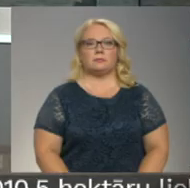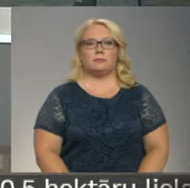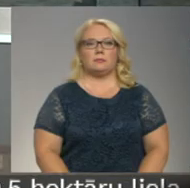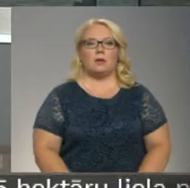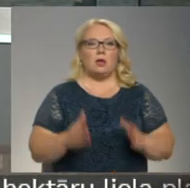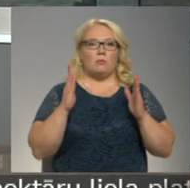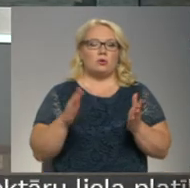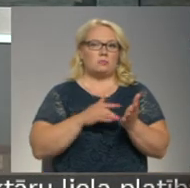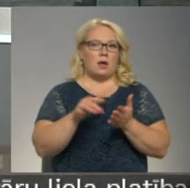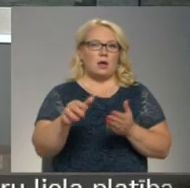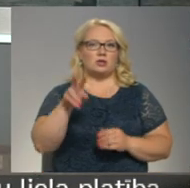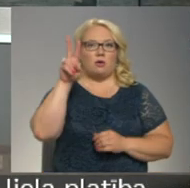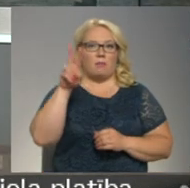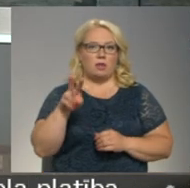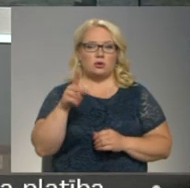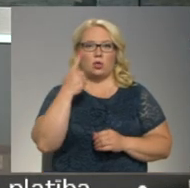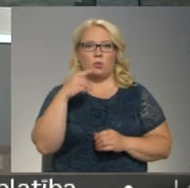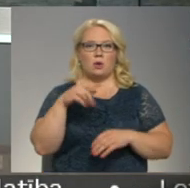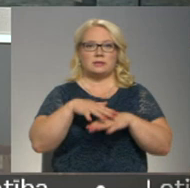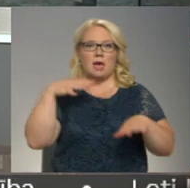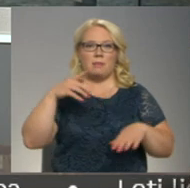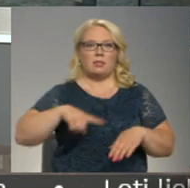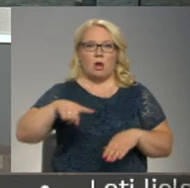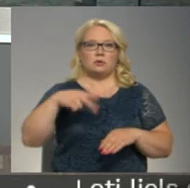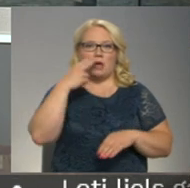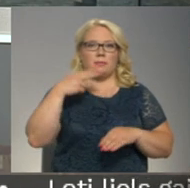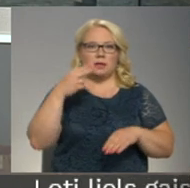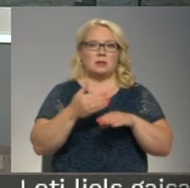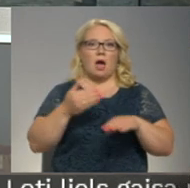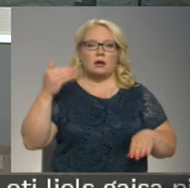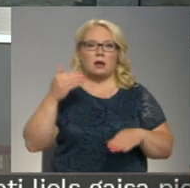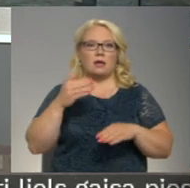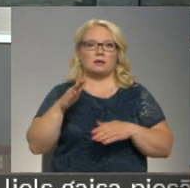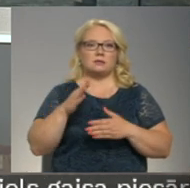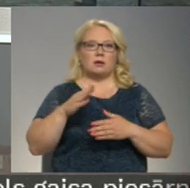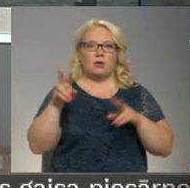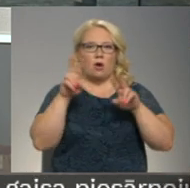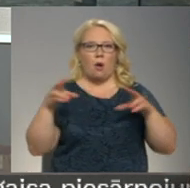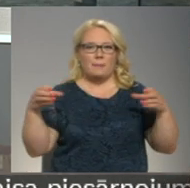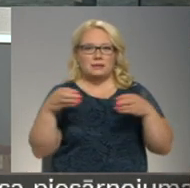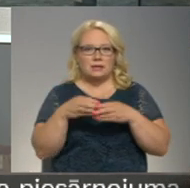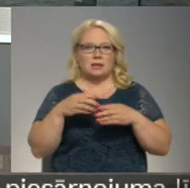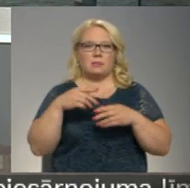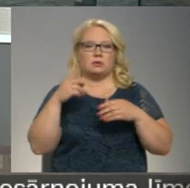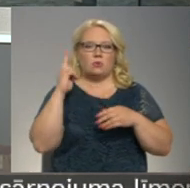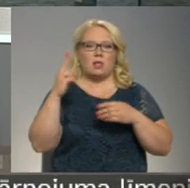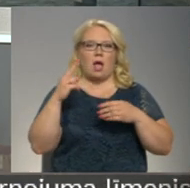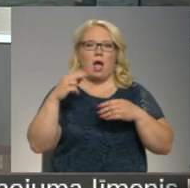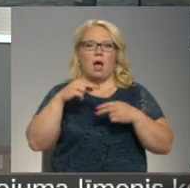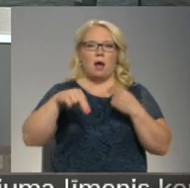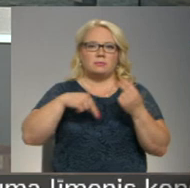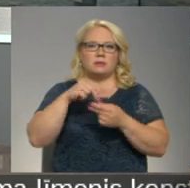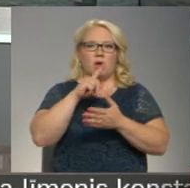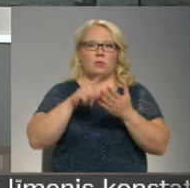Būs aizvartējuši gandrīz divi mēneši kopš Sājuma stāvcēmniecības komisija sulījās apspriest jautājumu par Ukraiņu investoru